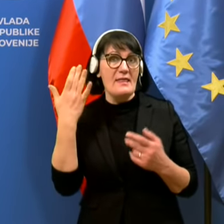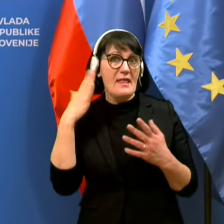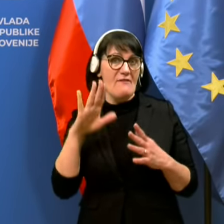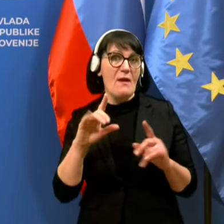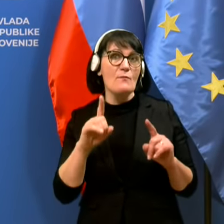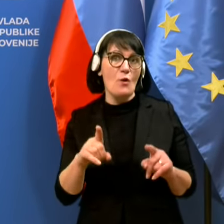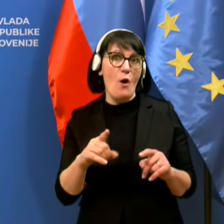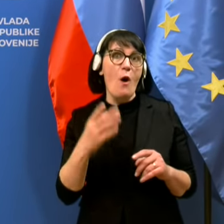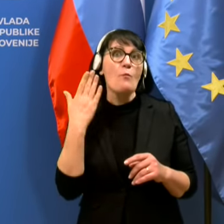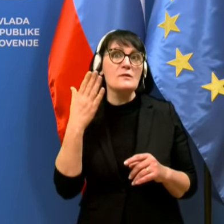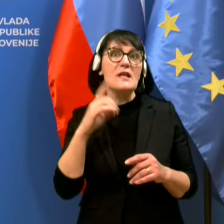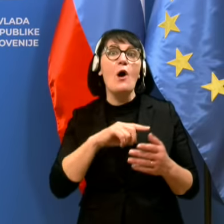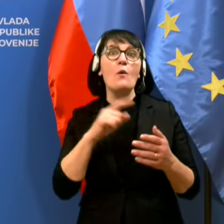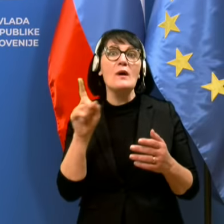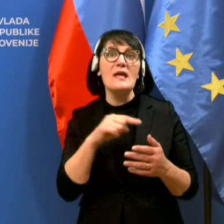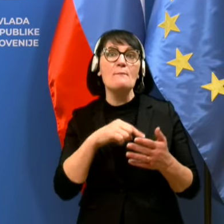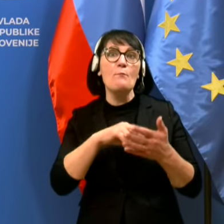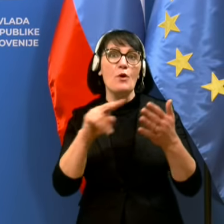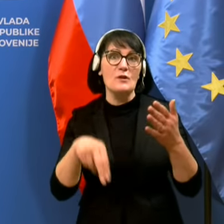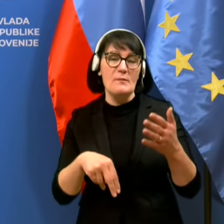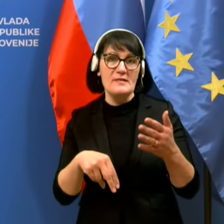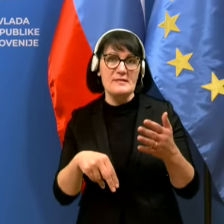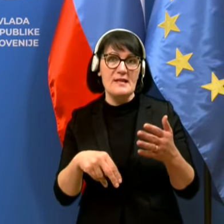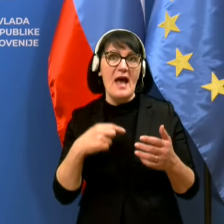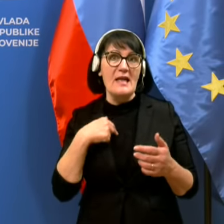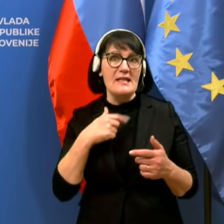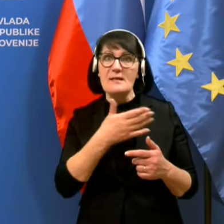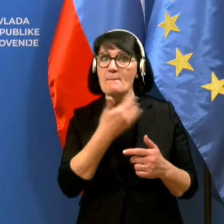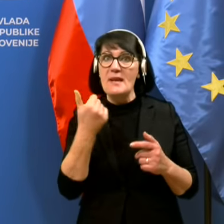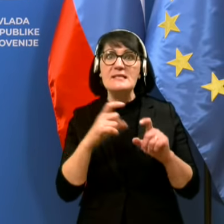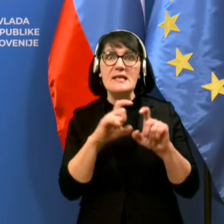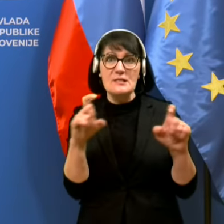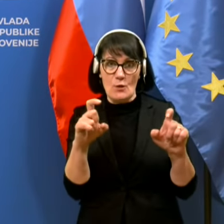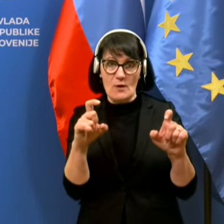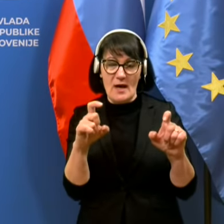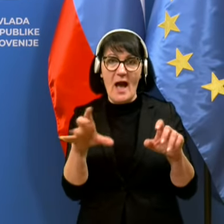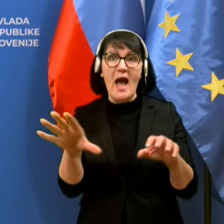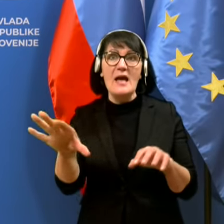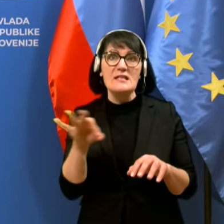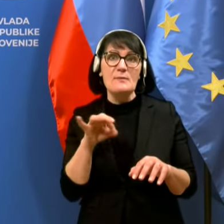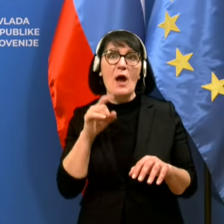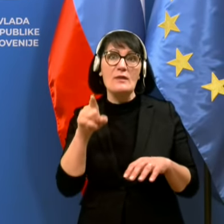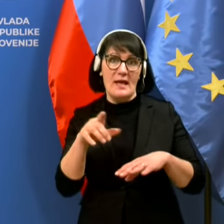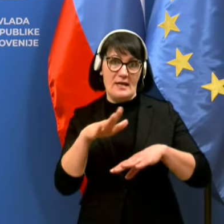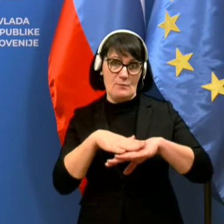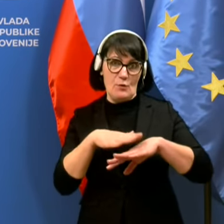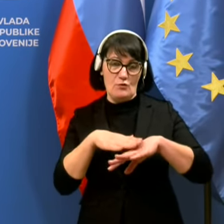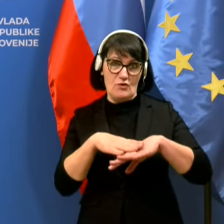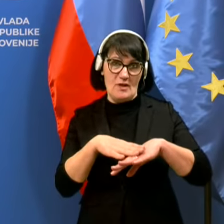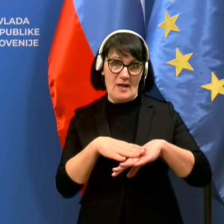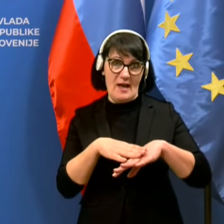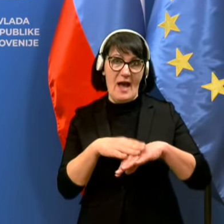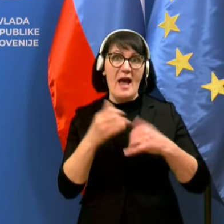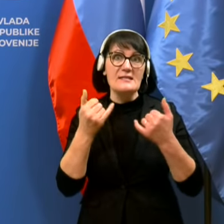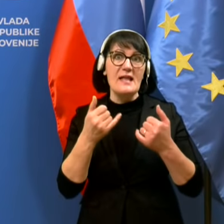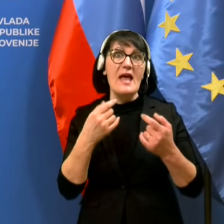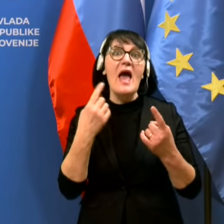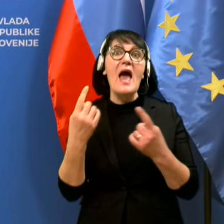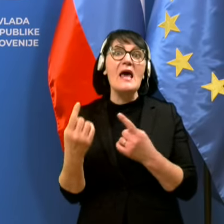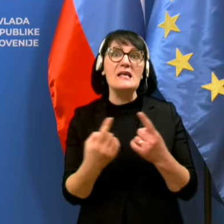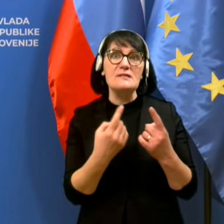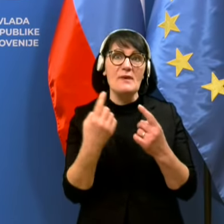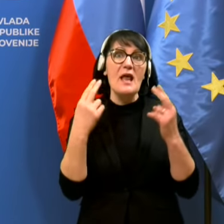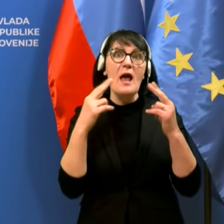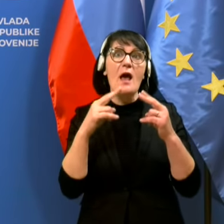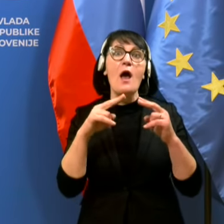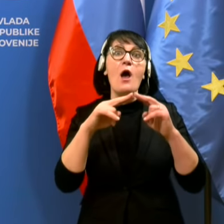Torej, nisem si brez razloga izbral takega sporočila. Zdaj, razmere po svetu